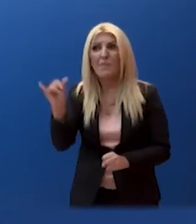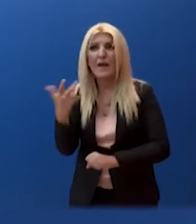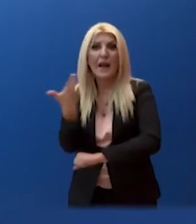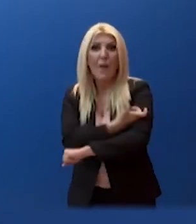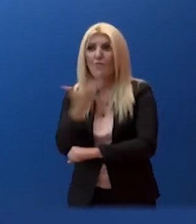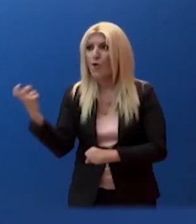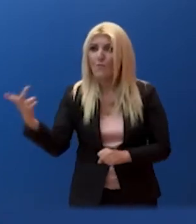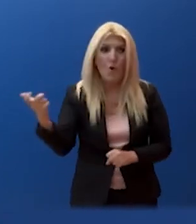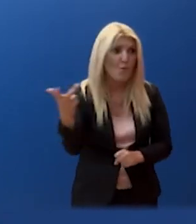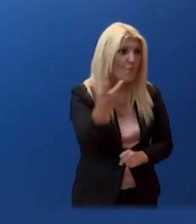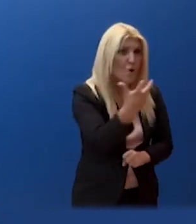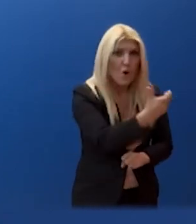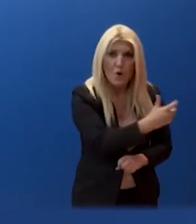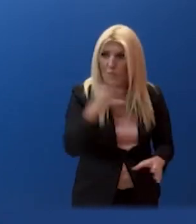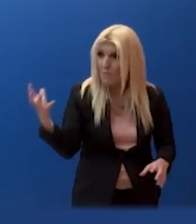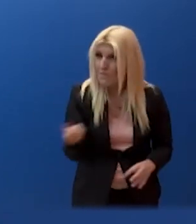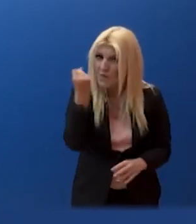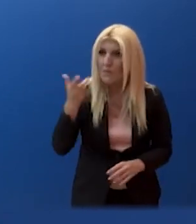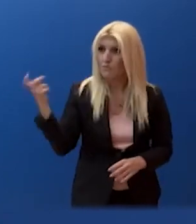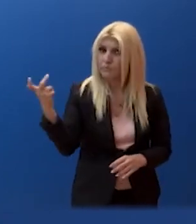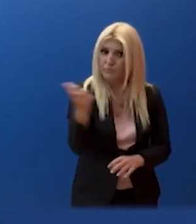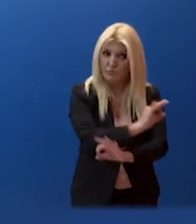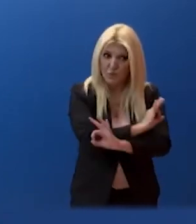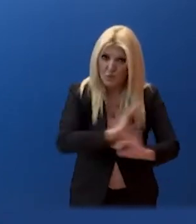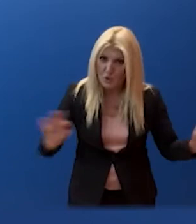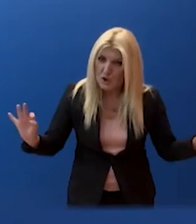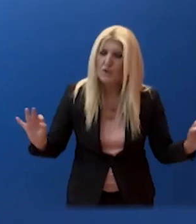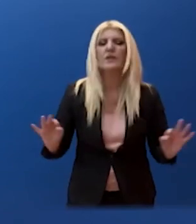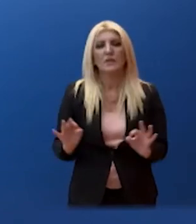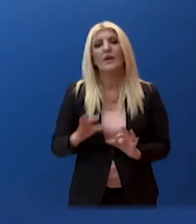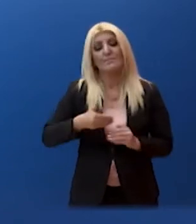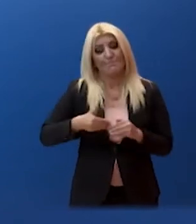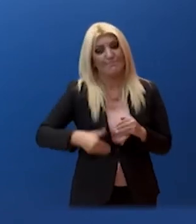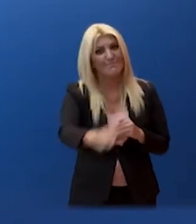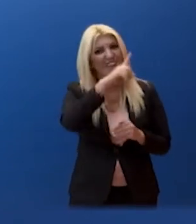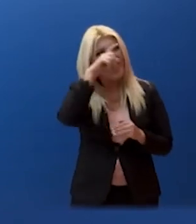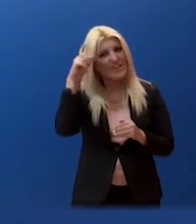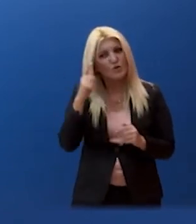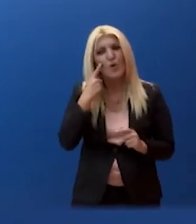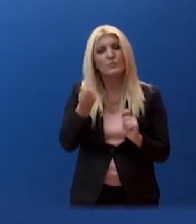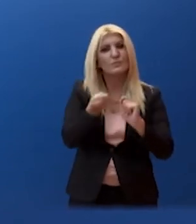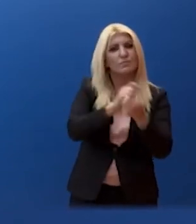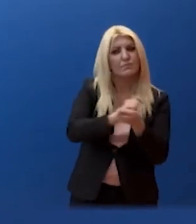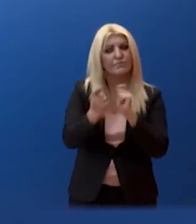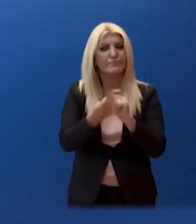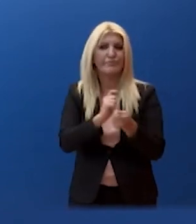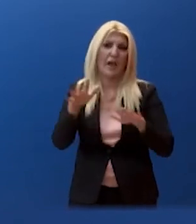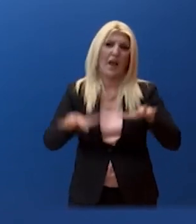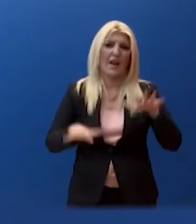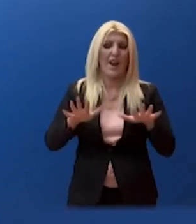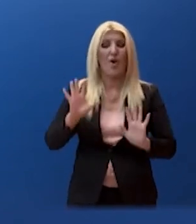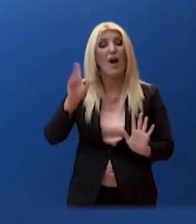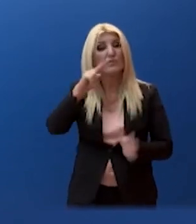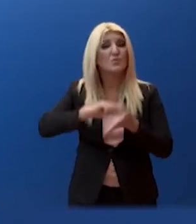Οι επόμενοι μήνες θα είναι δύσκολοι. Το πρόβλημα είναι μπροστά μας, είναι δυναμικό και εξελίσσεται. Και επηρεάζεται από τη